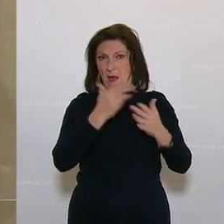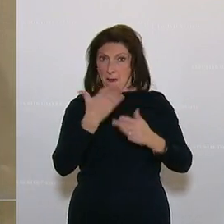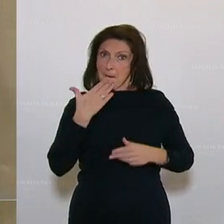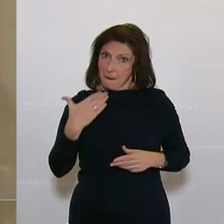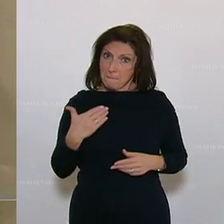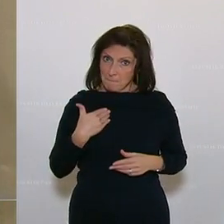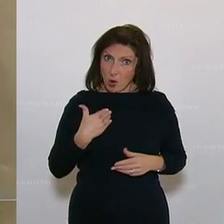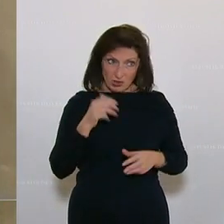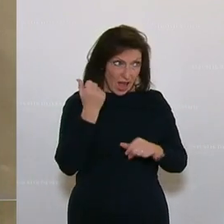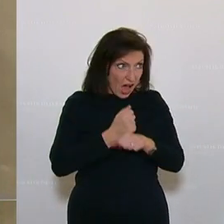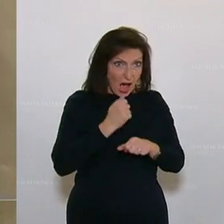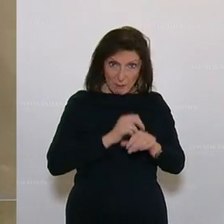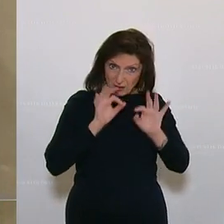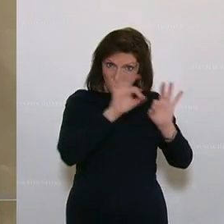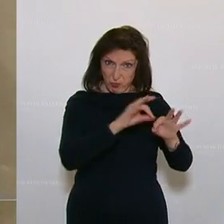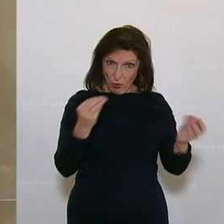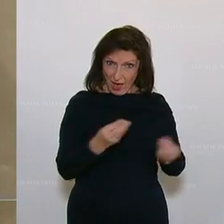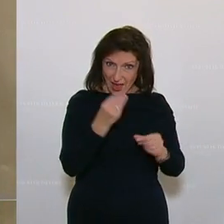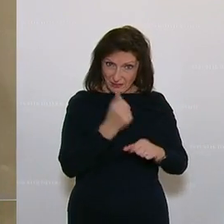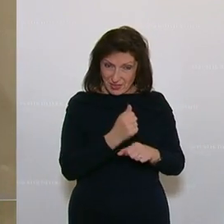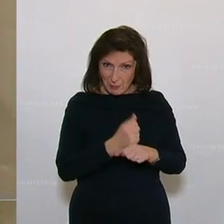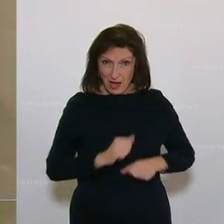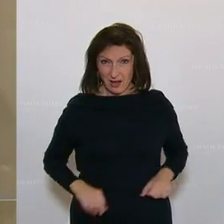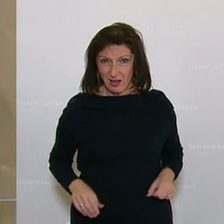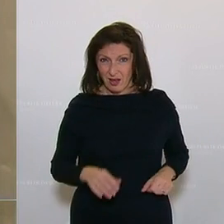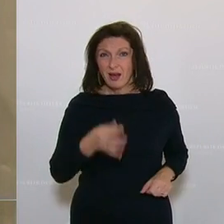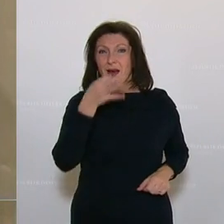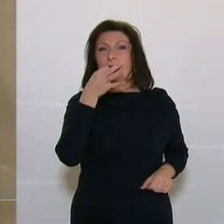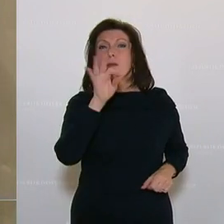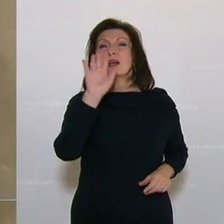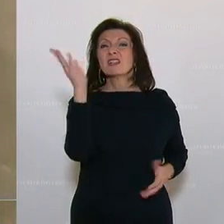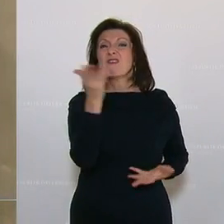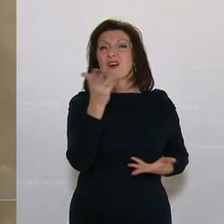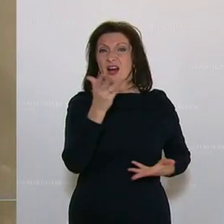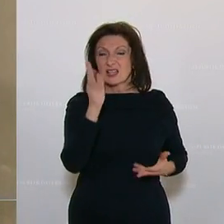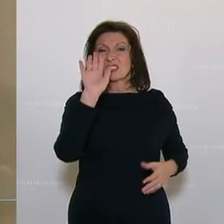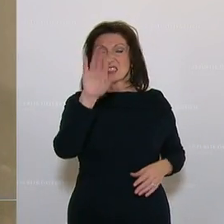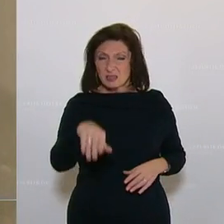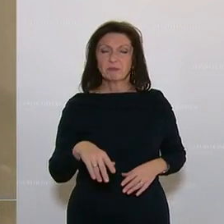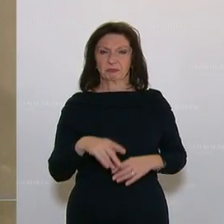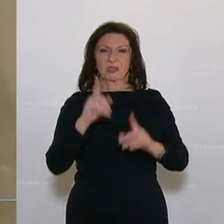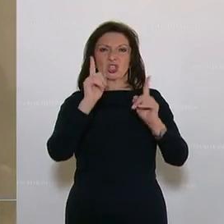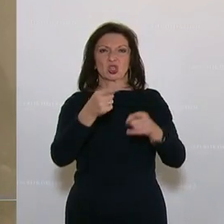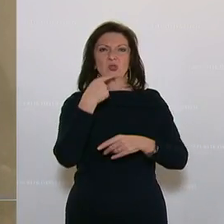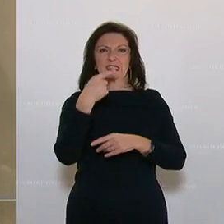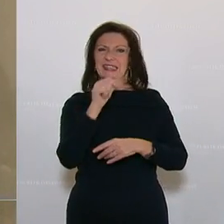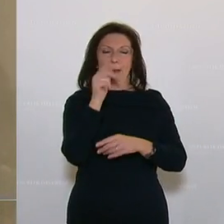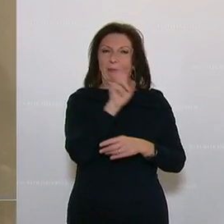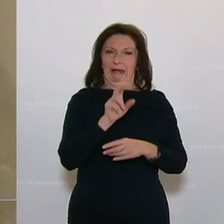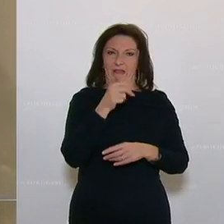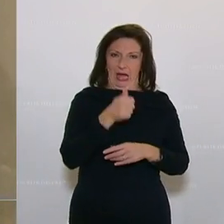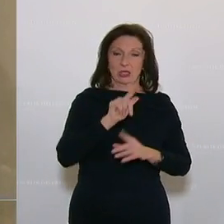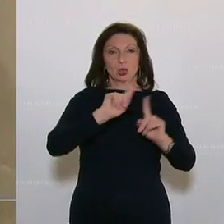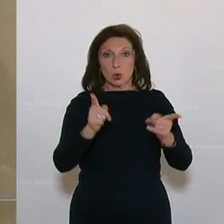will, lieber Gerald, dann wäre es besser, nicht da den Paragraf 1 das Angestelltengesetz zu ändern, sondern wäre es besser, wenn man sagt, die Leute können mit